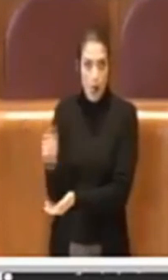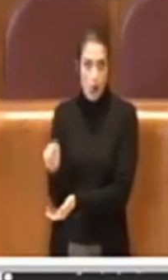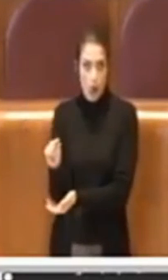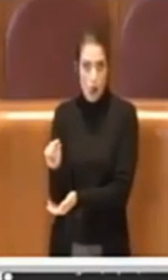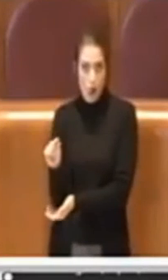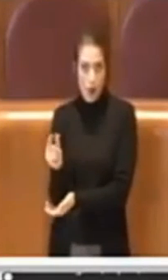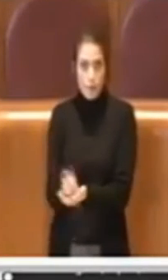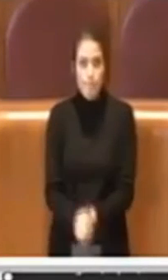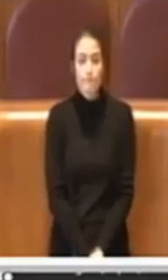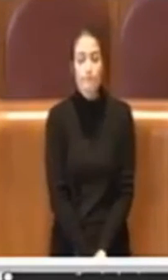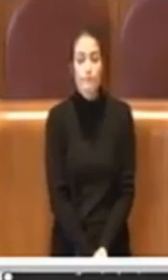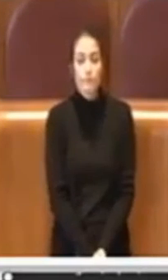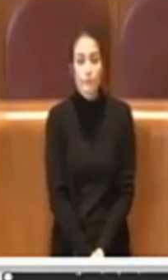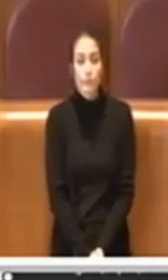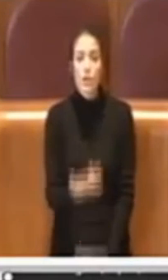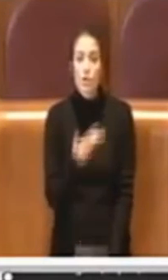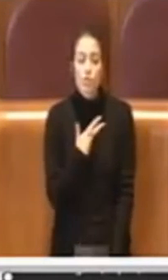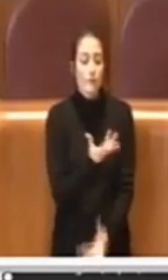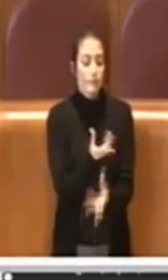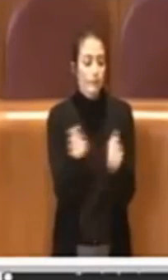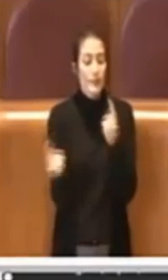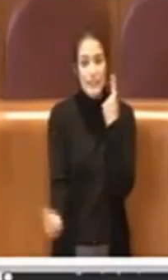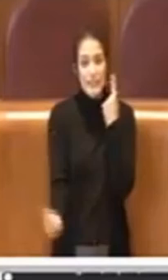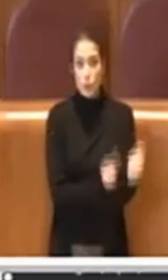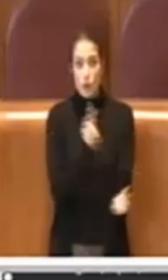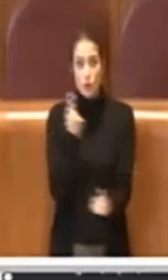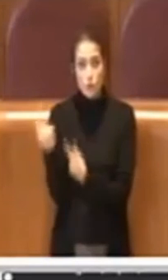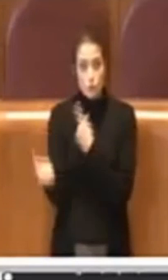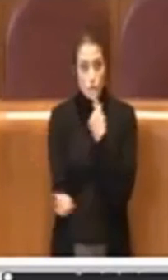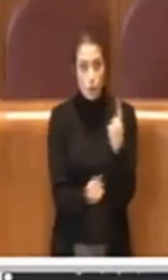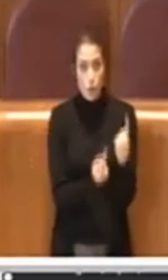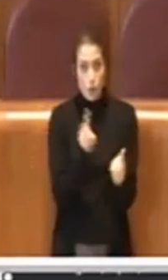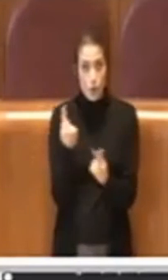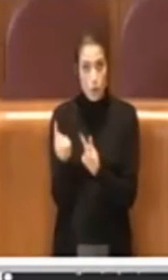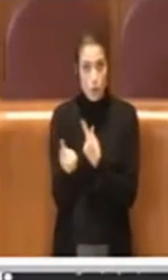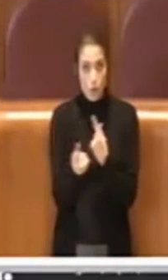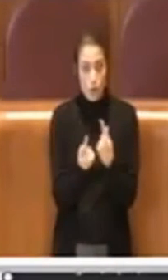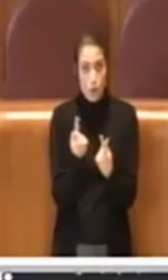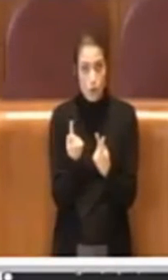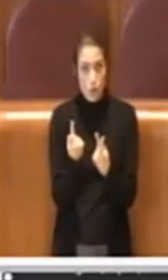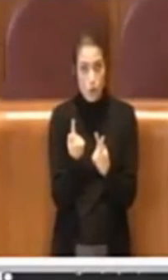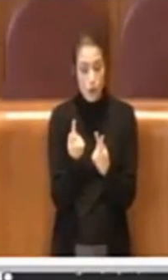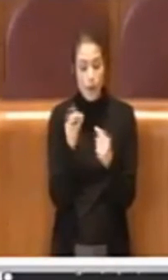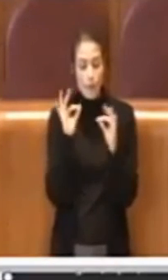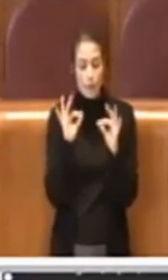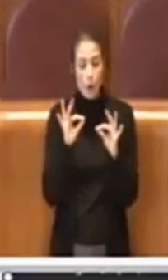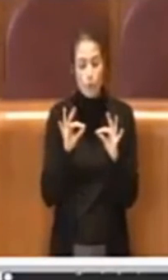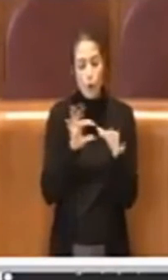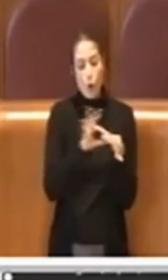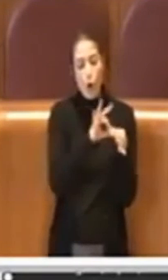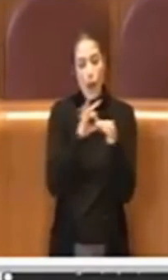Ci sono vari aspetti su questa analisi,